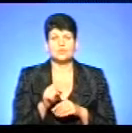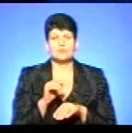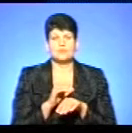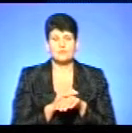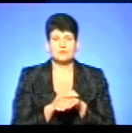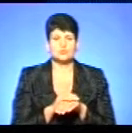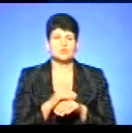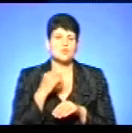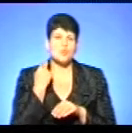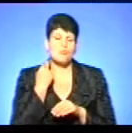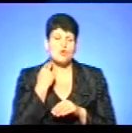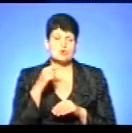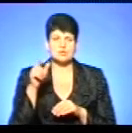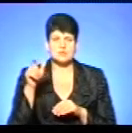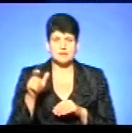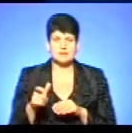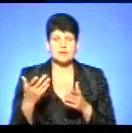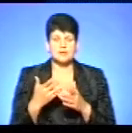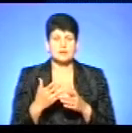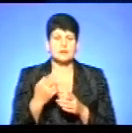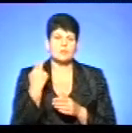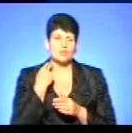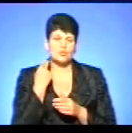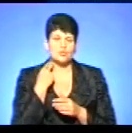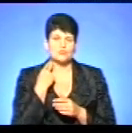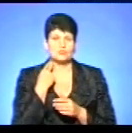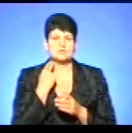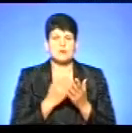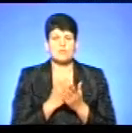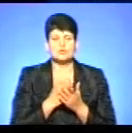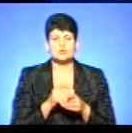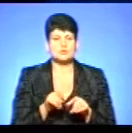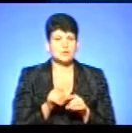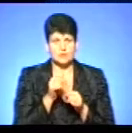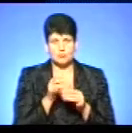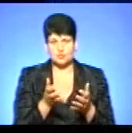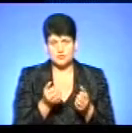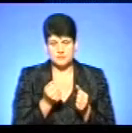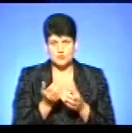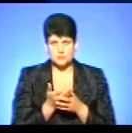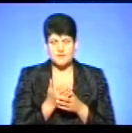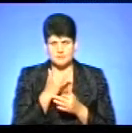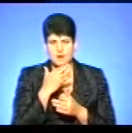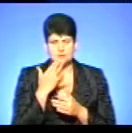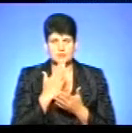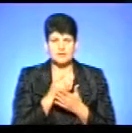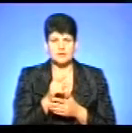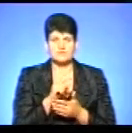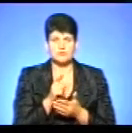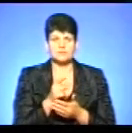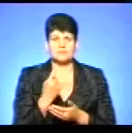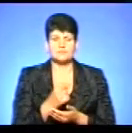боржники, тобто особи, які боргують за комунальні послуги, також не можуть отримувати субсидії. Чи багато таких на Тернопільщині?